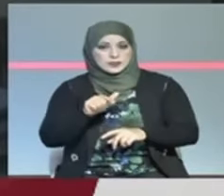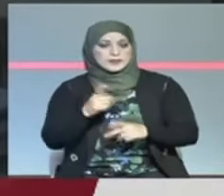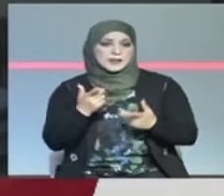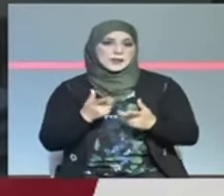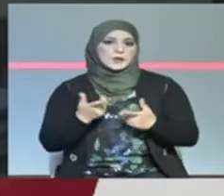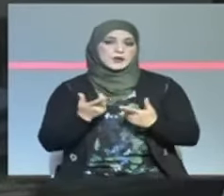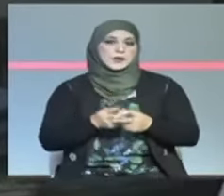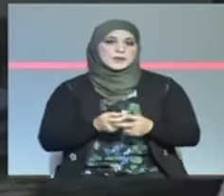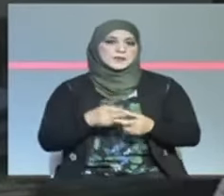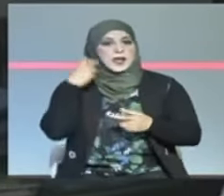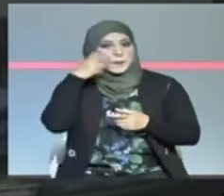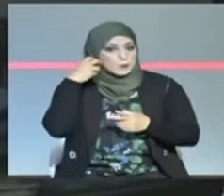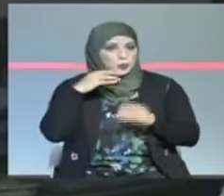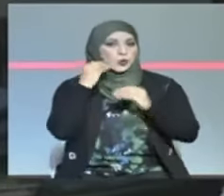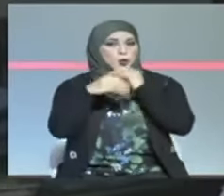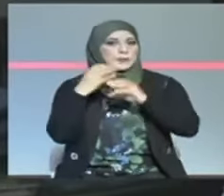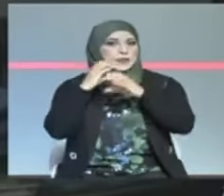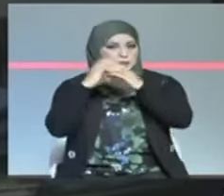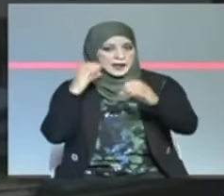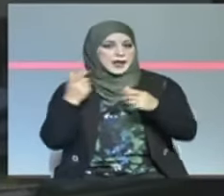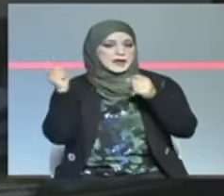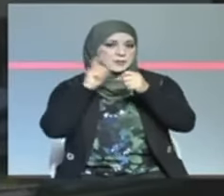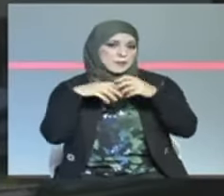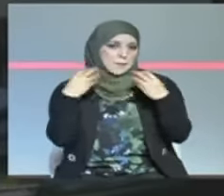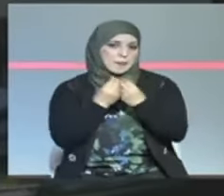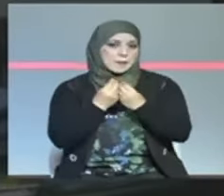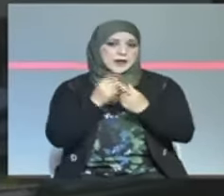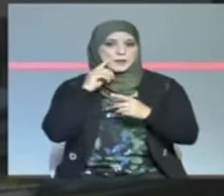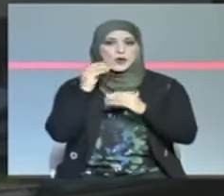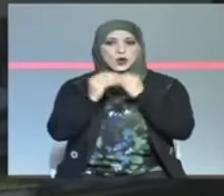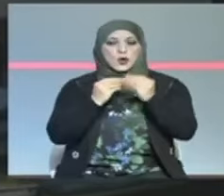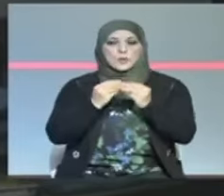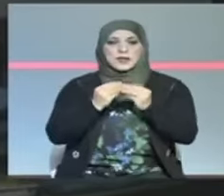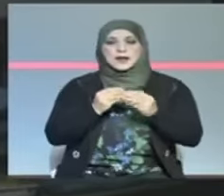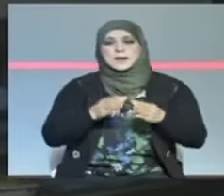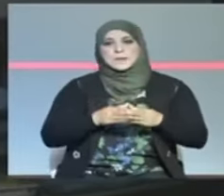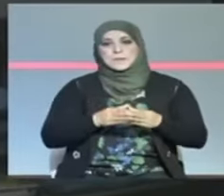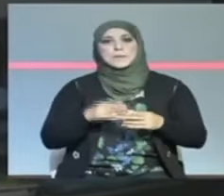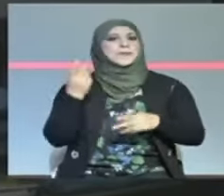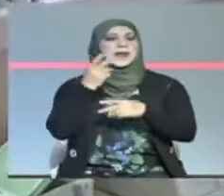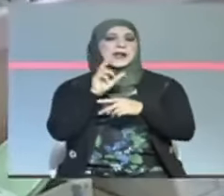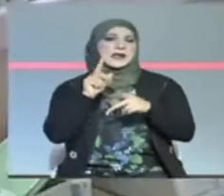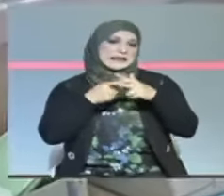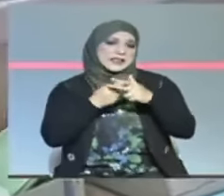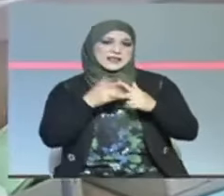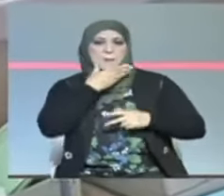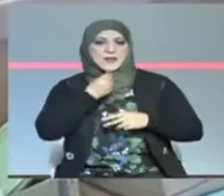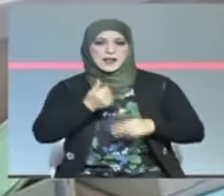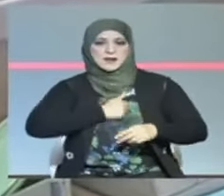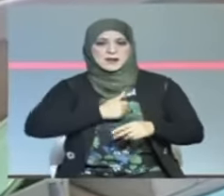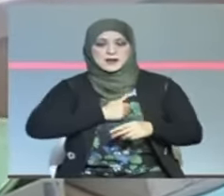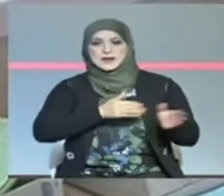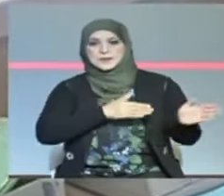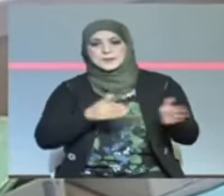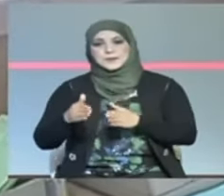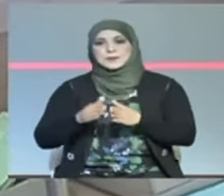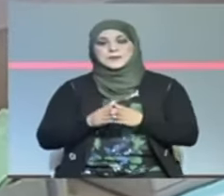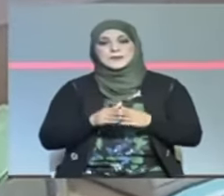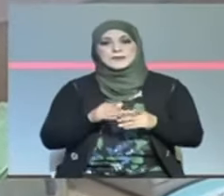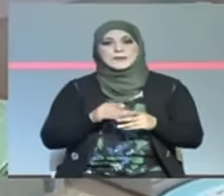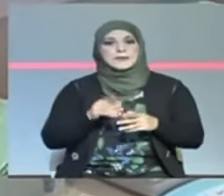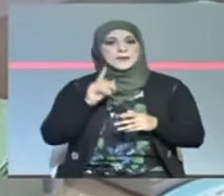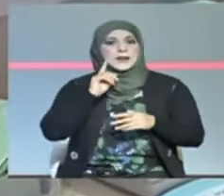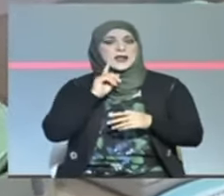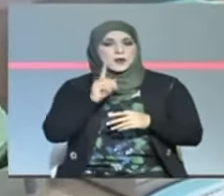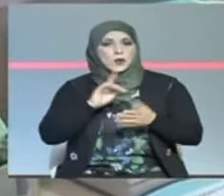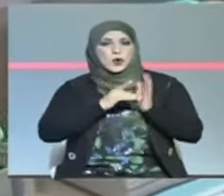العام المشترك والنقل الخاص ومن بين الإجراءات التي يكاد يجمع